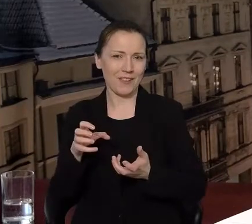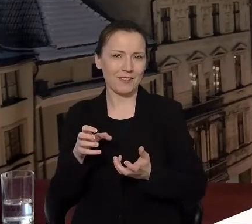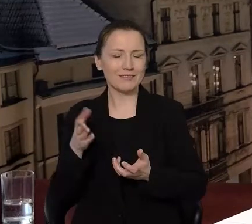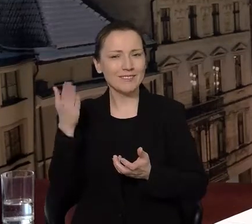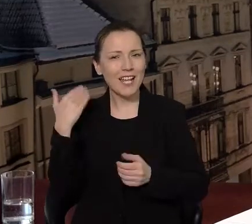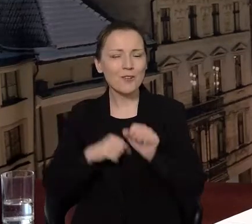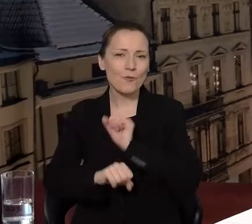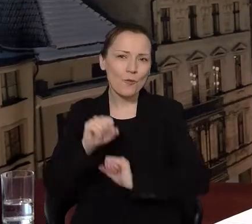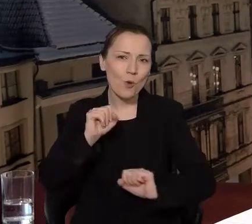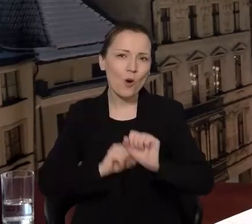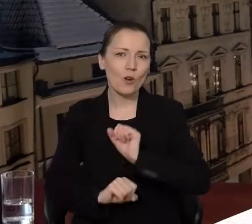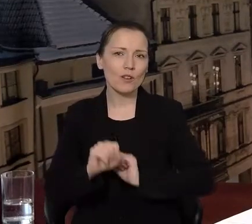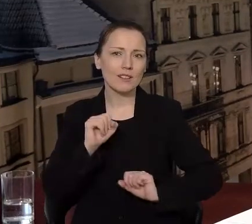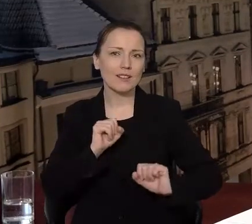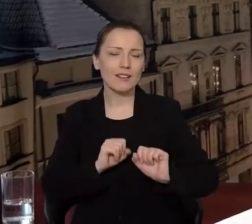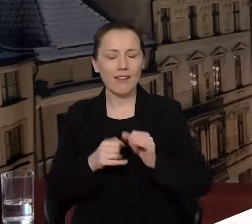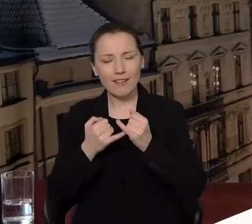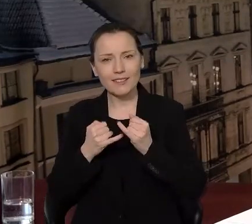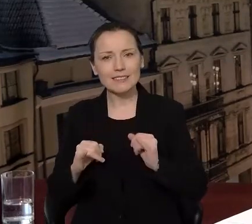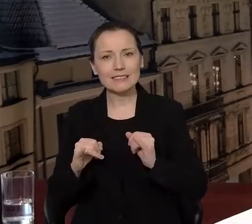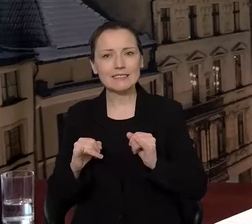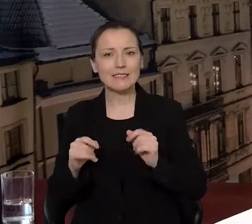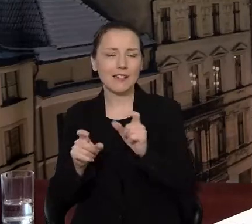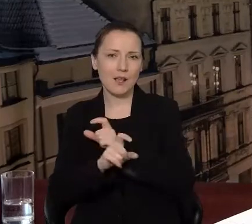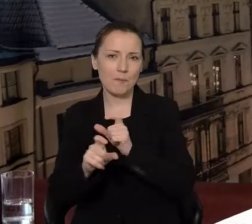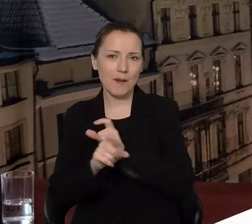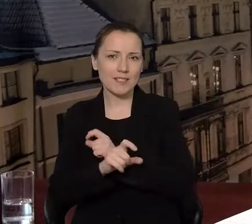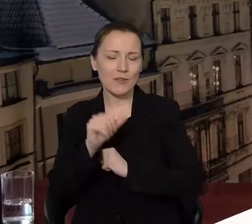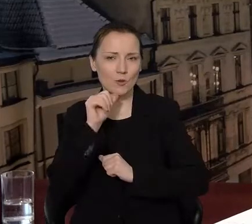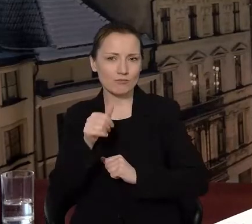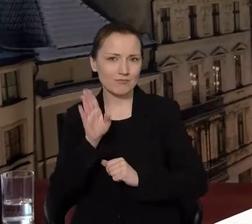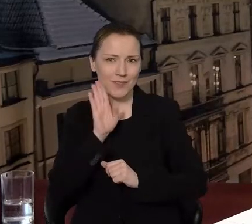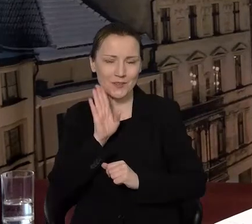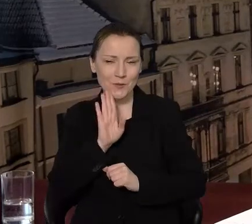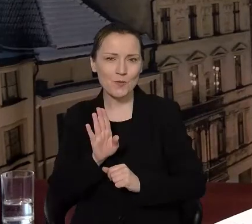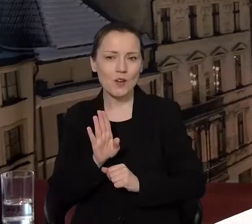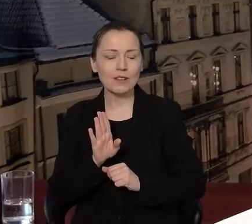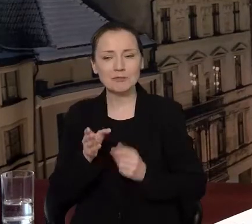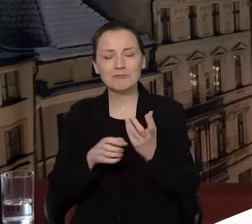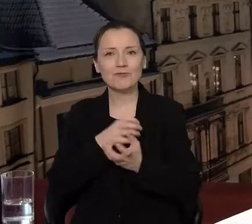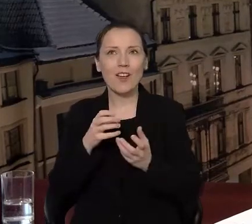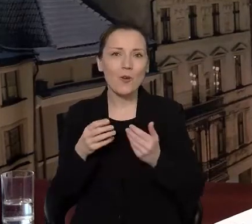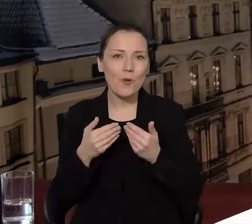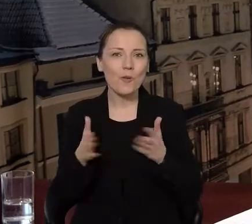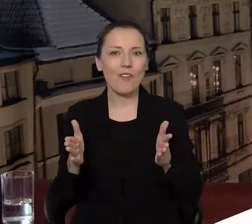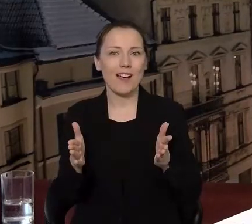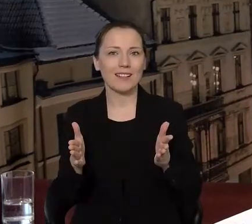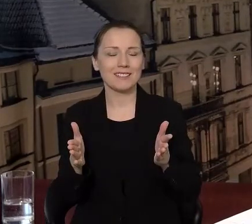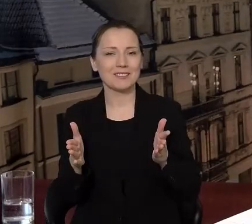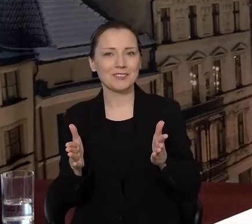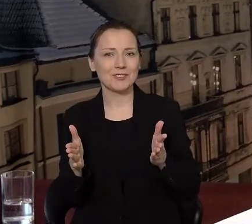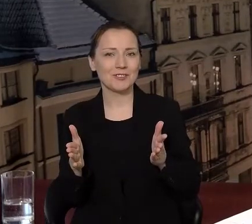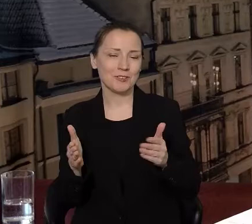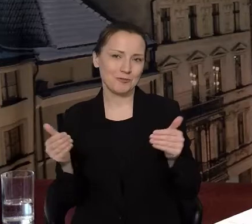Włochy przede wszystkim, ale inne kraje Europy. Dla niego to był, świat był otwarty w tym rozumieniu